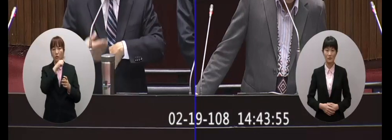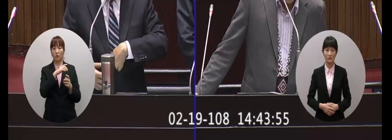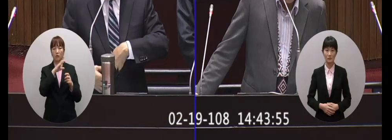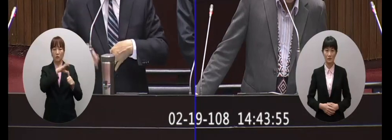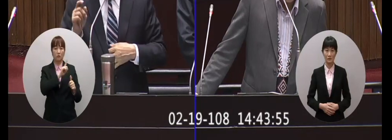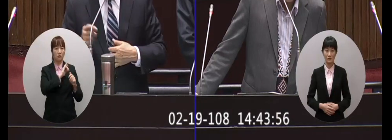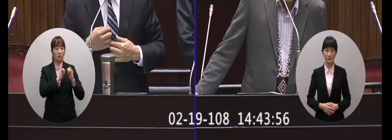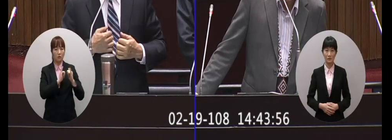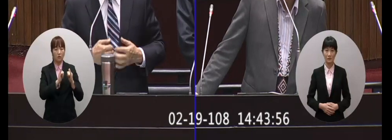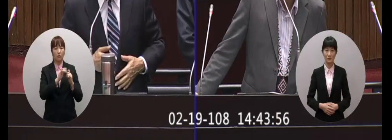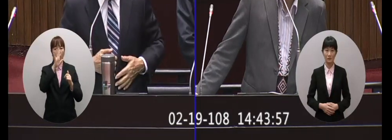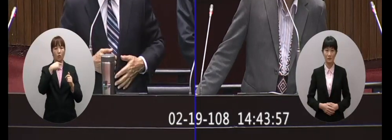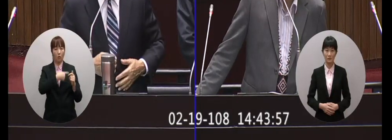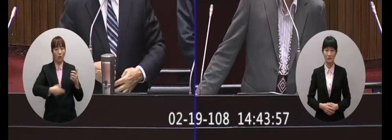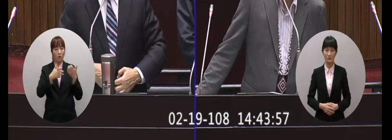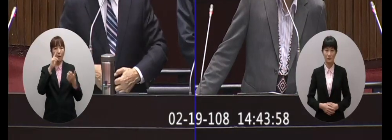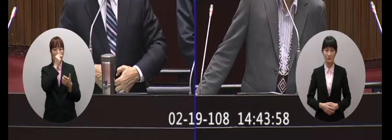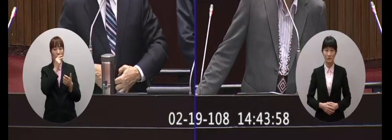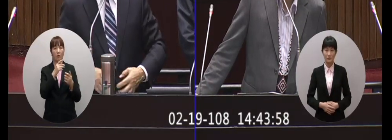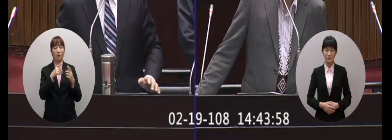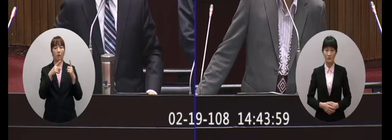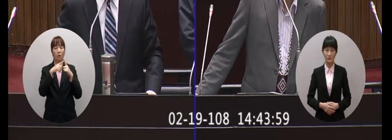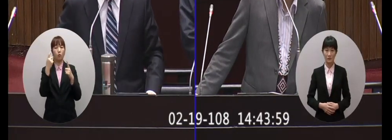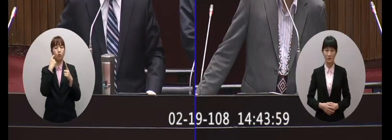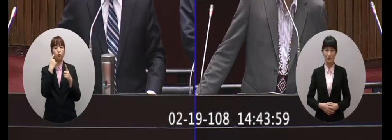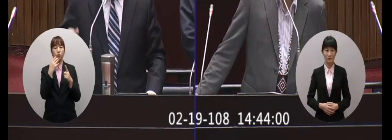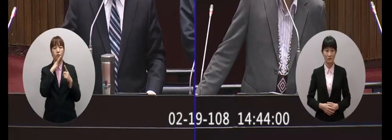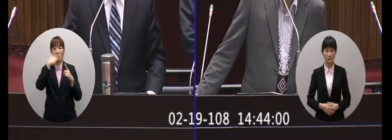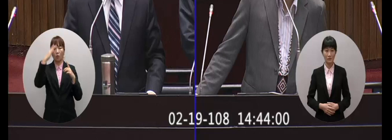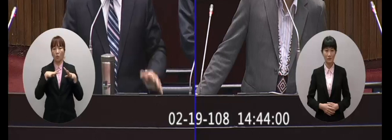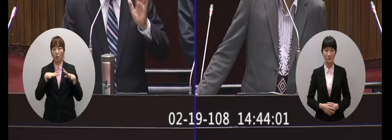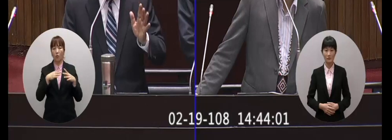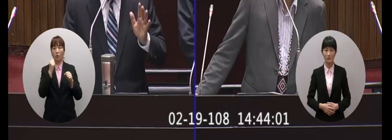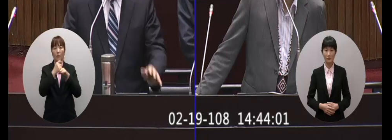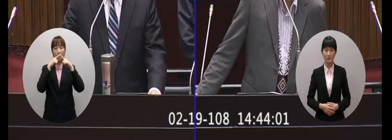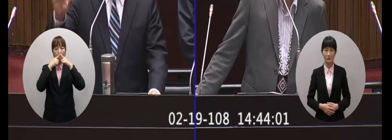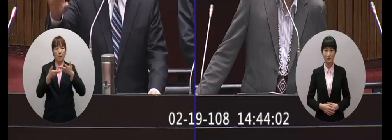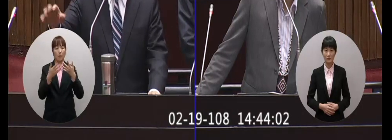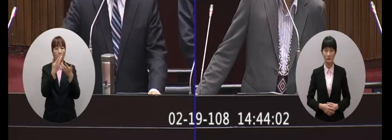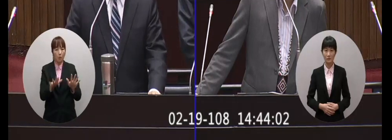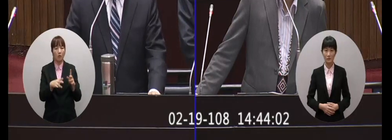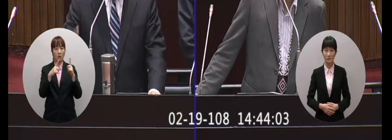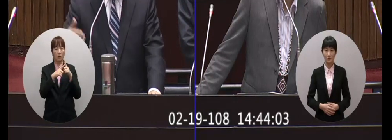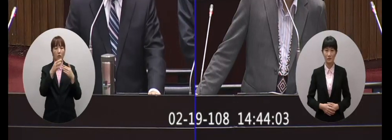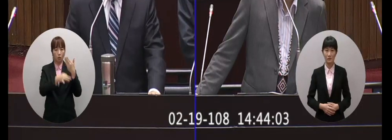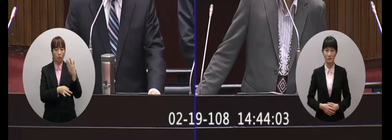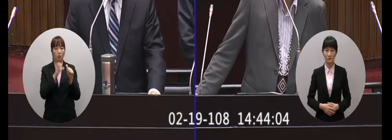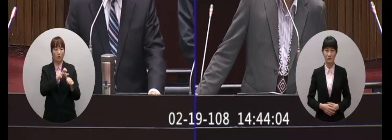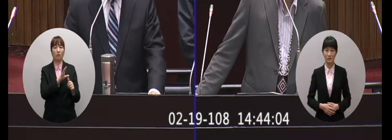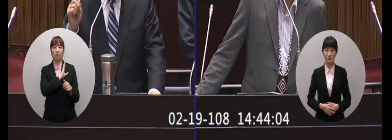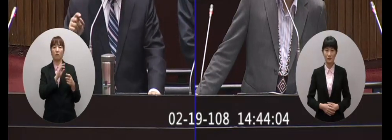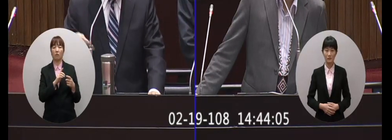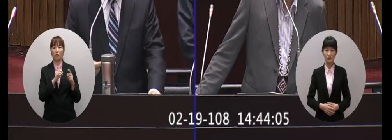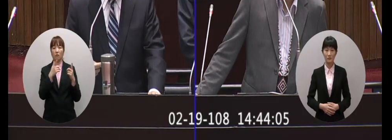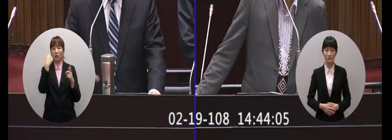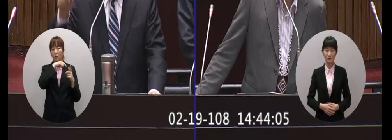制自己的國民某一種身份的人領過高官後路處理國家機密等應該有所限制合情合理啊